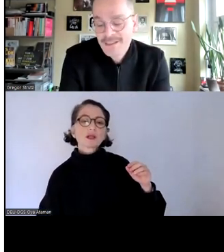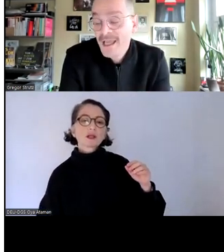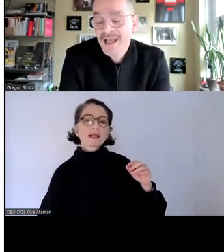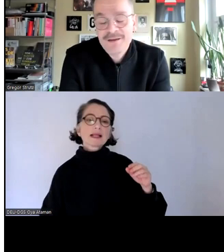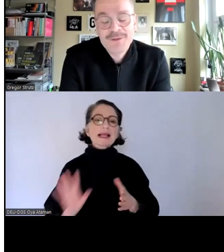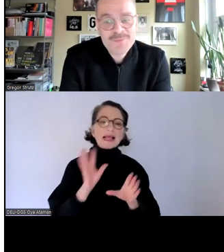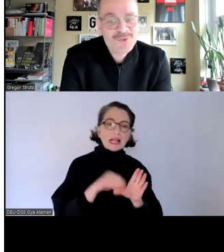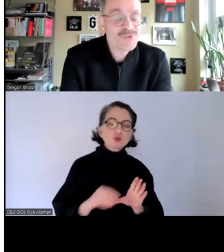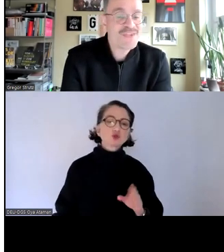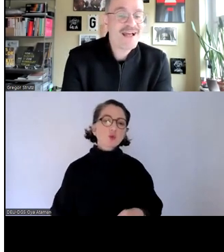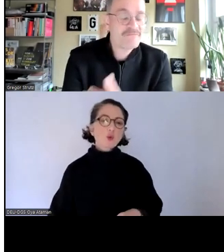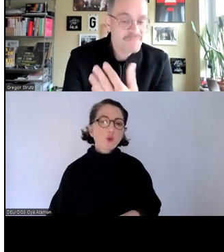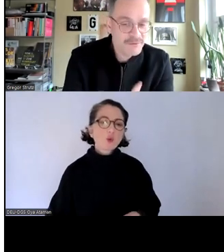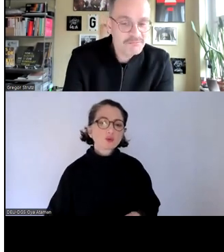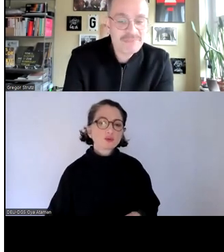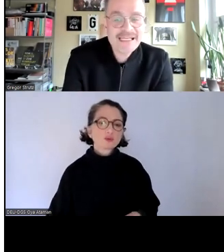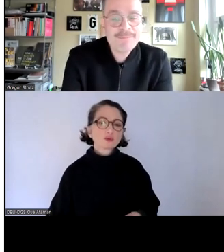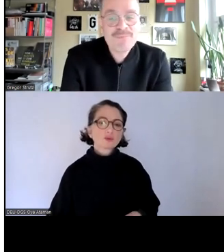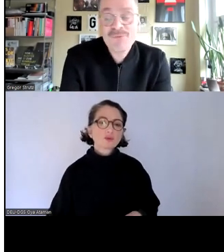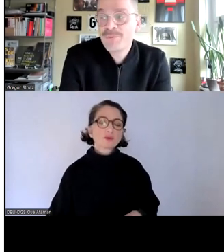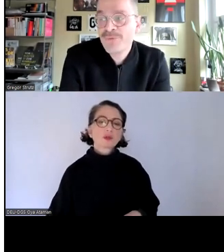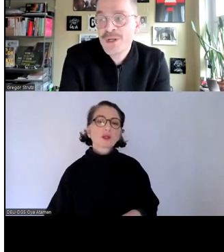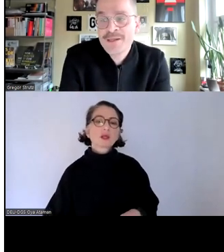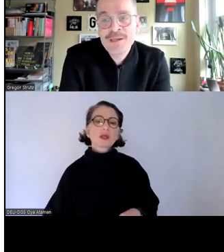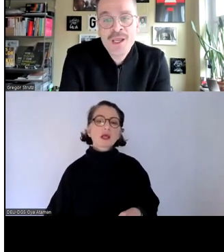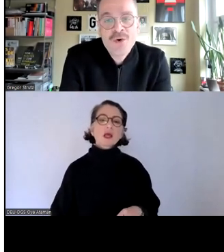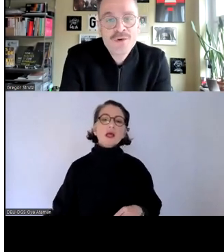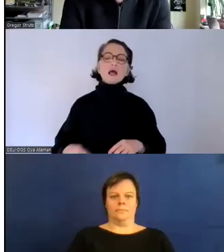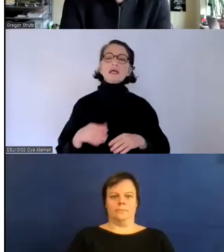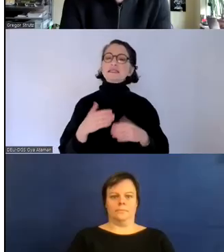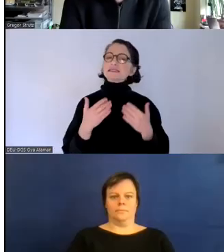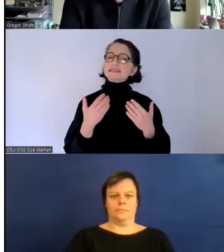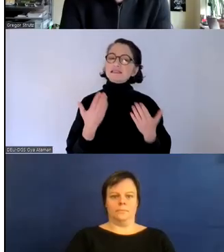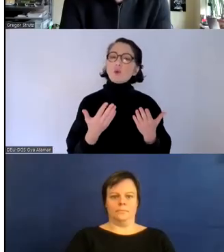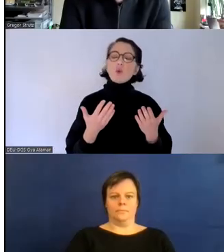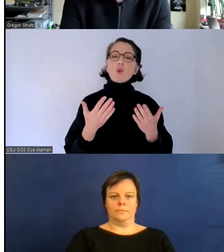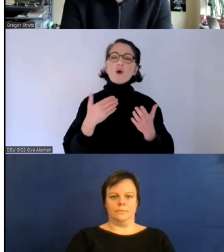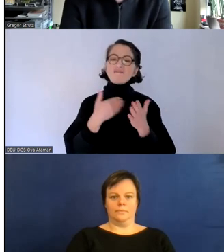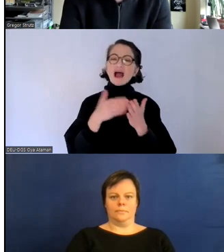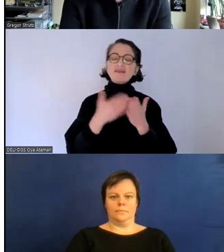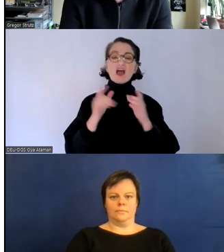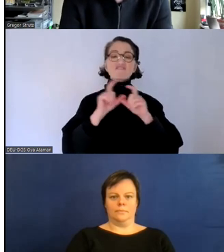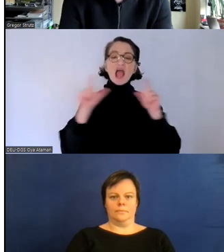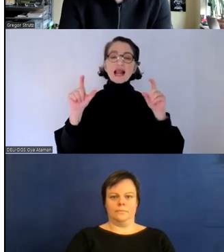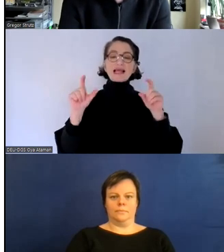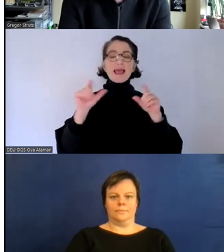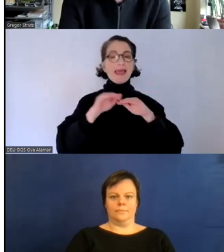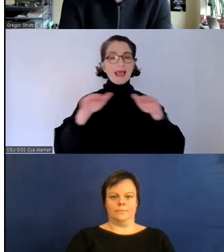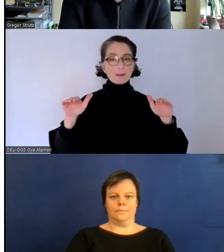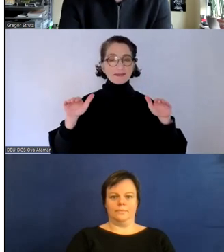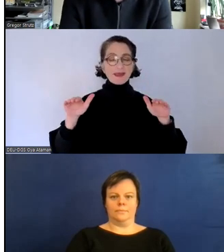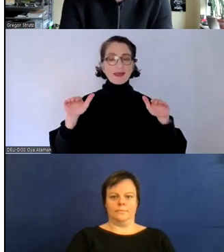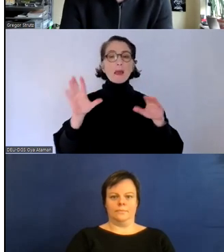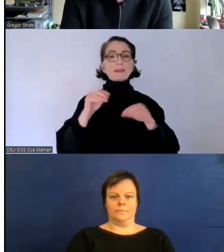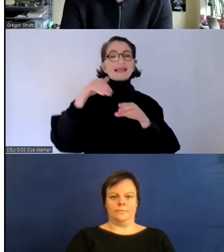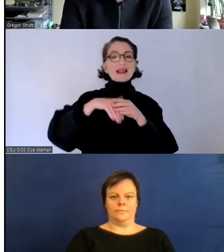sozusagen mit leben befüllen und wirklich auf einer fachlichen ebene mit